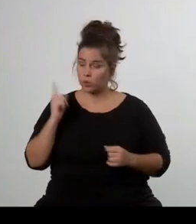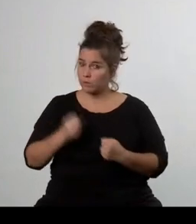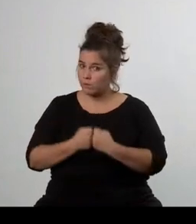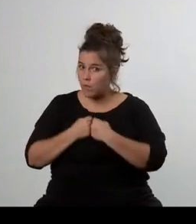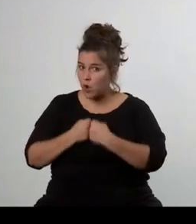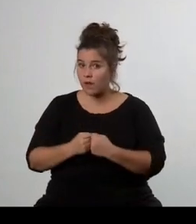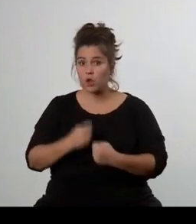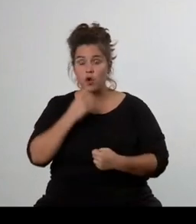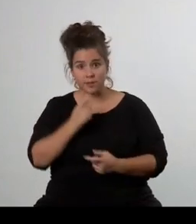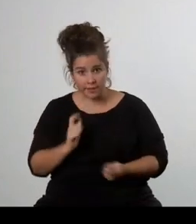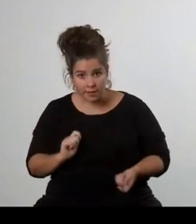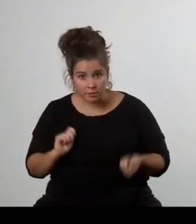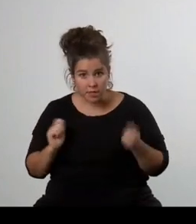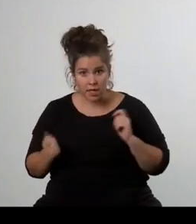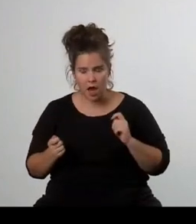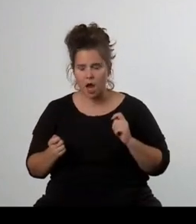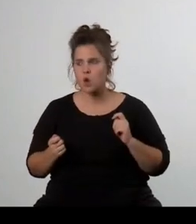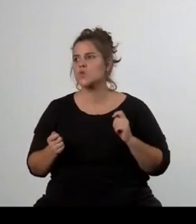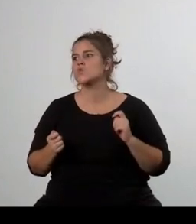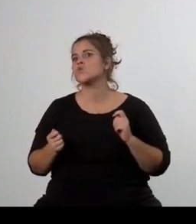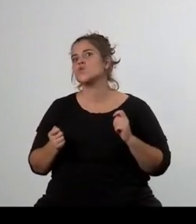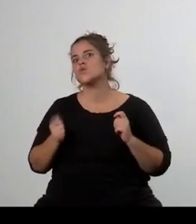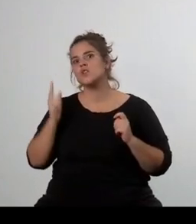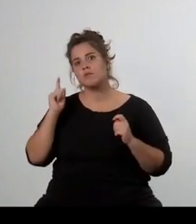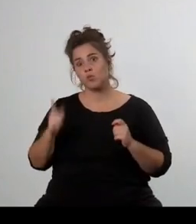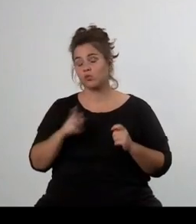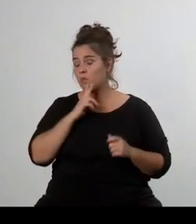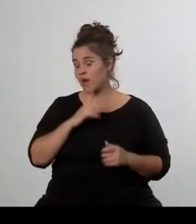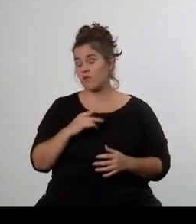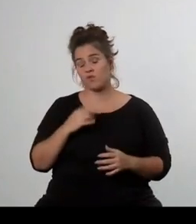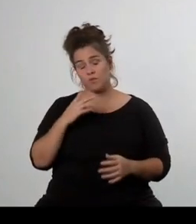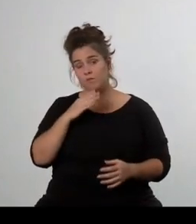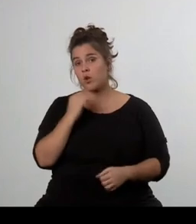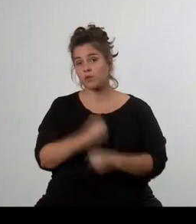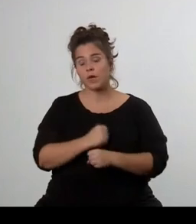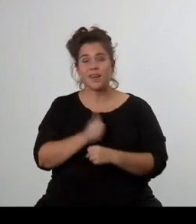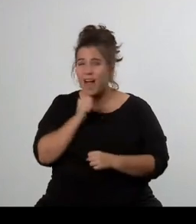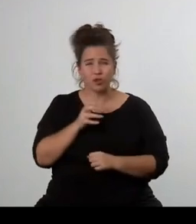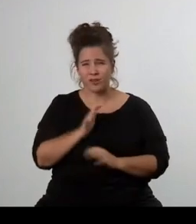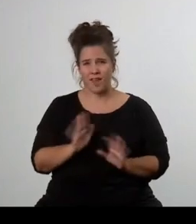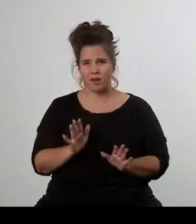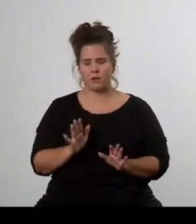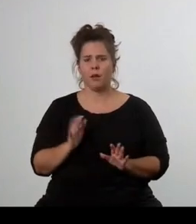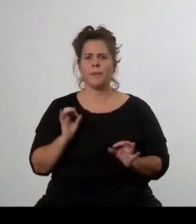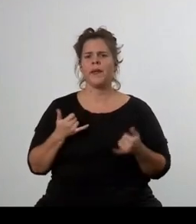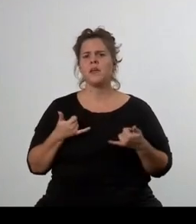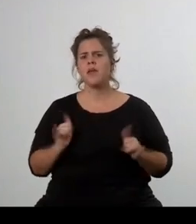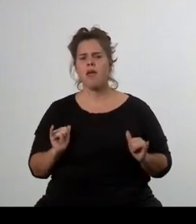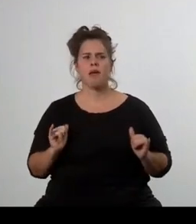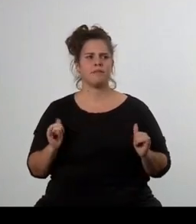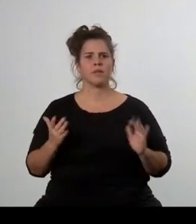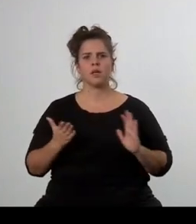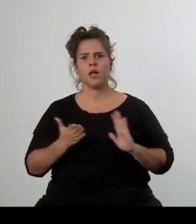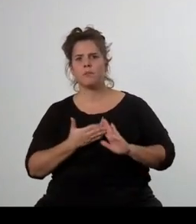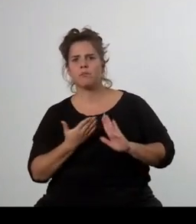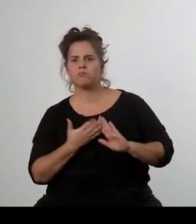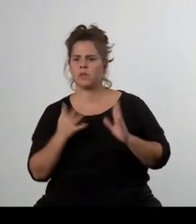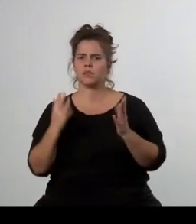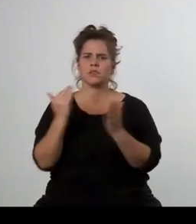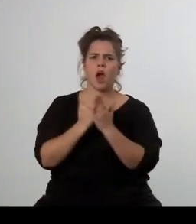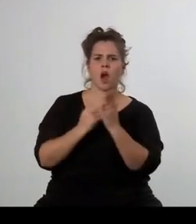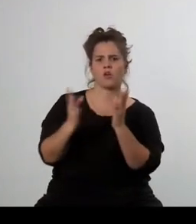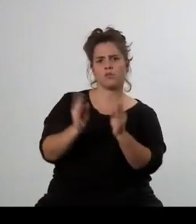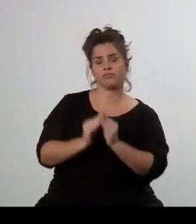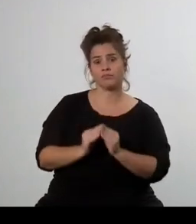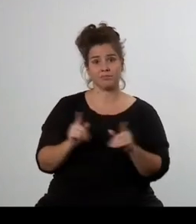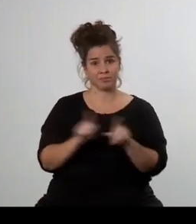chcete realizovat změnu, je třeba ji realizovat tvrdou prací, každodenní prací. Nejen na plénu, nejen v případě zákonu, ale